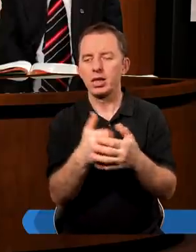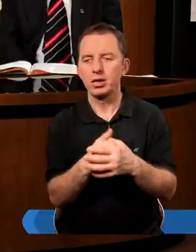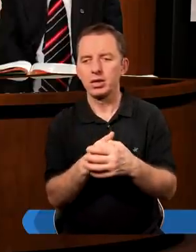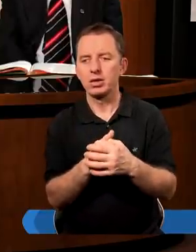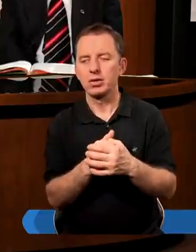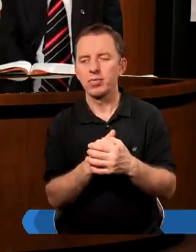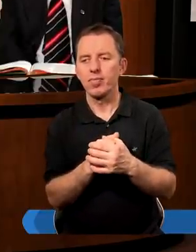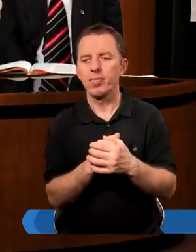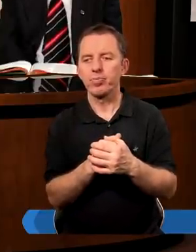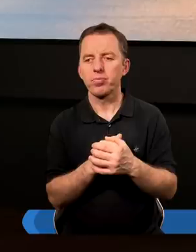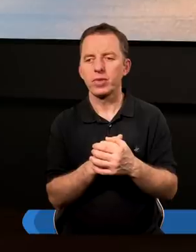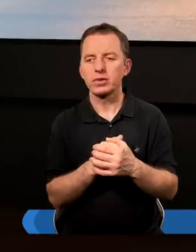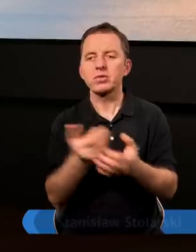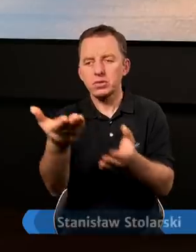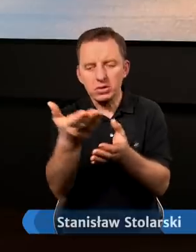Amen.